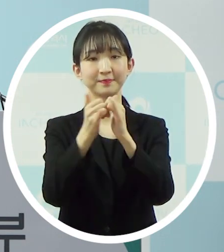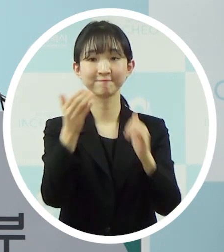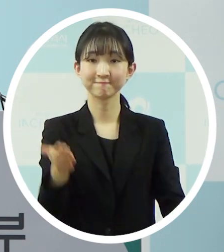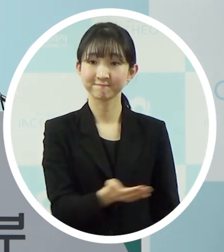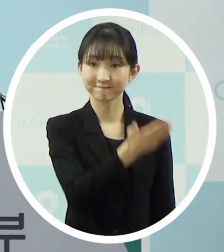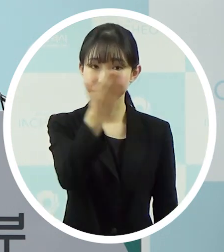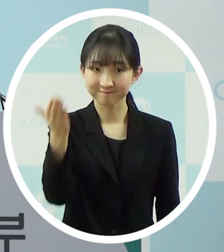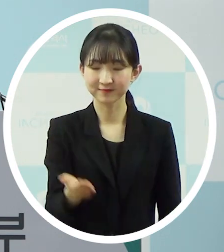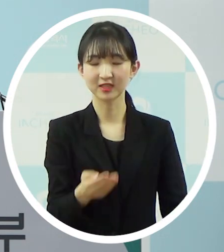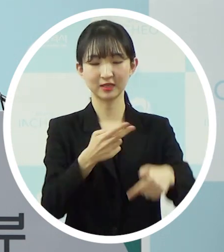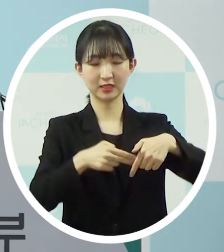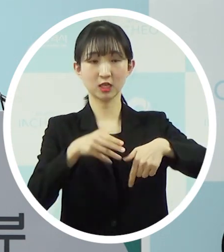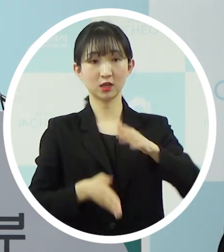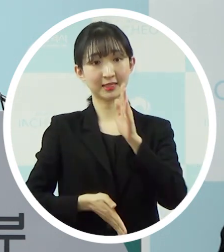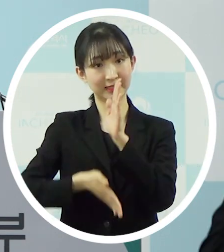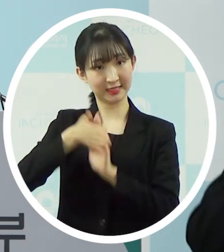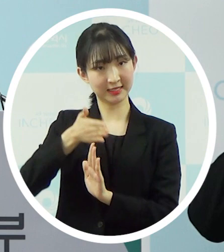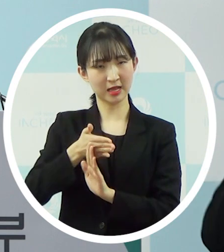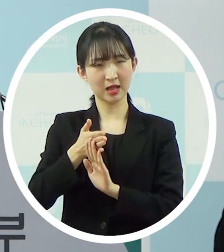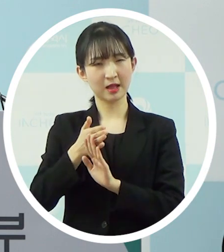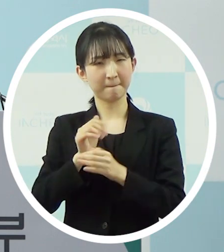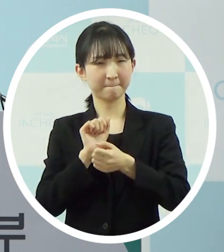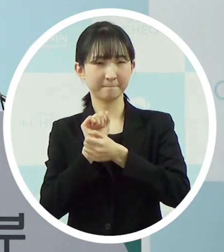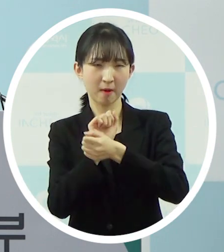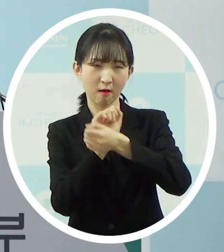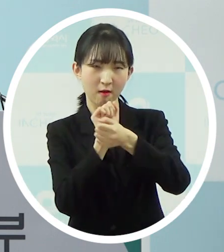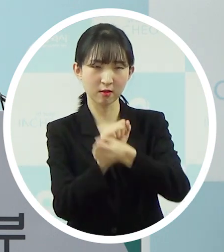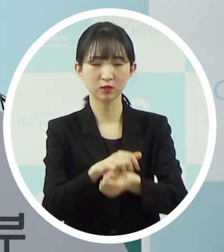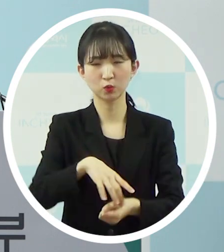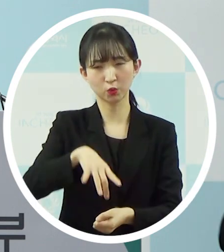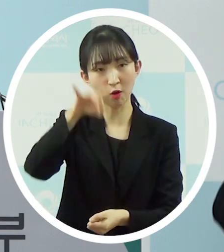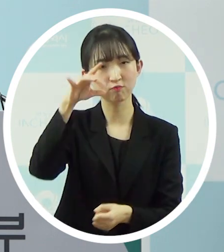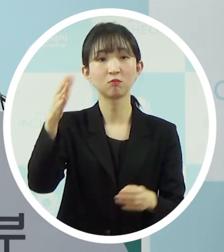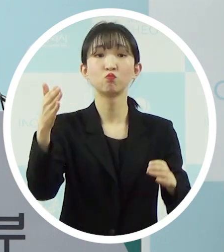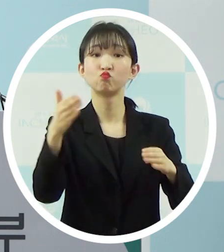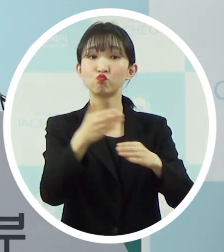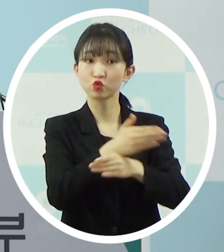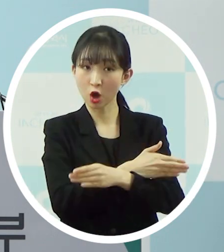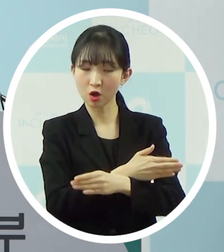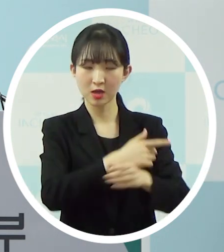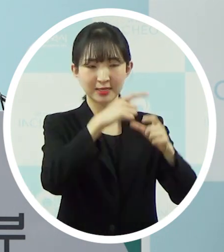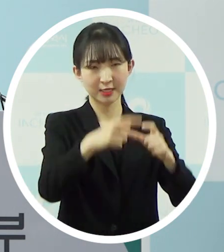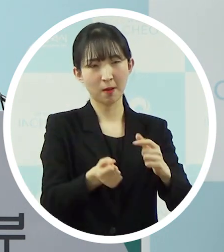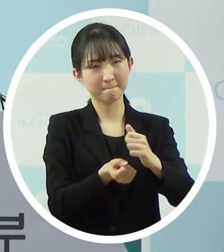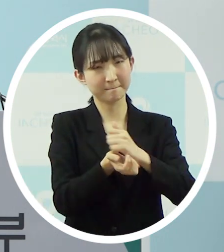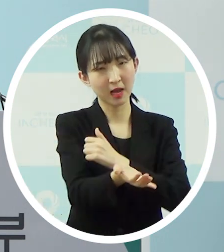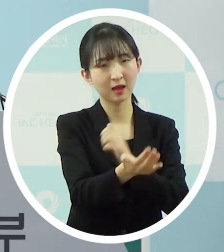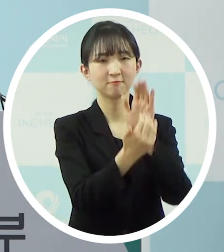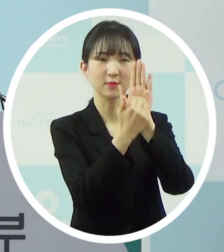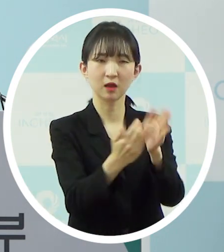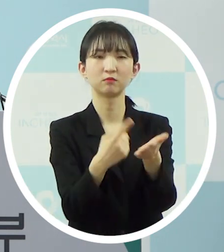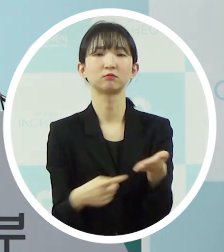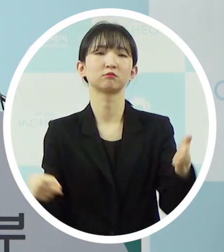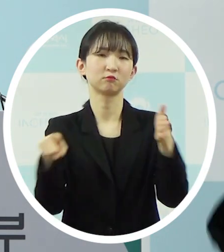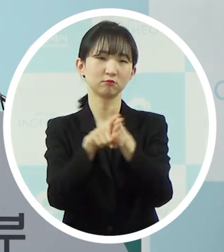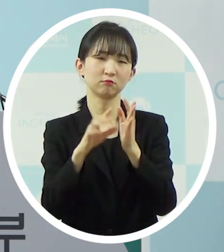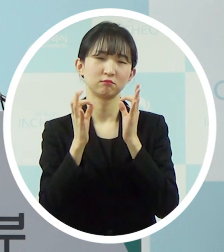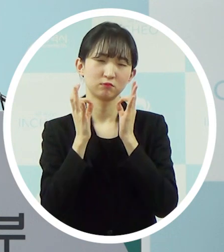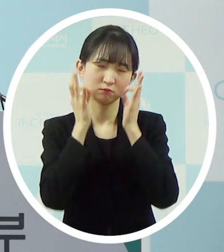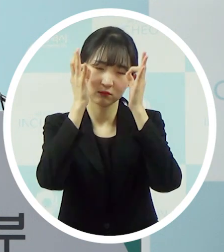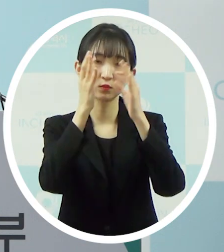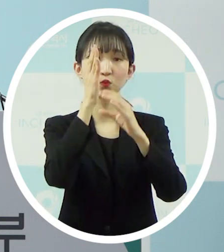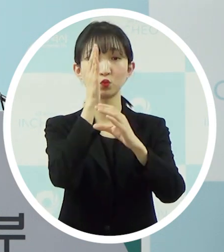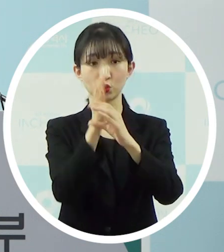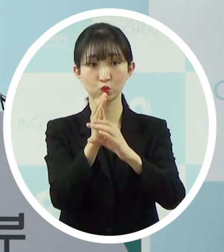인천시는 감염병 발생 초기부터 지역 확산 방지를 위해 최선의 노력을